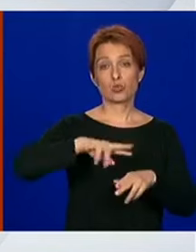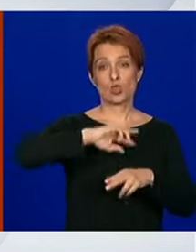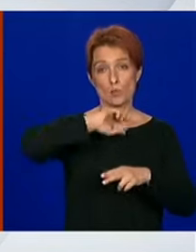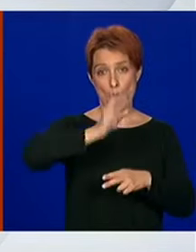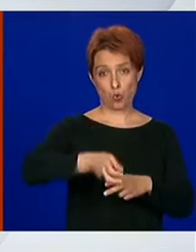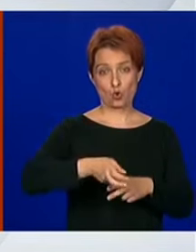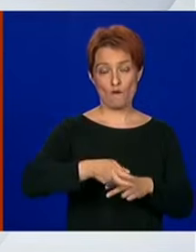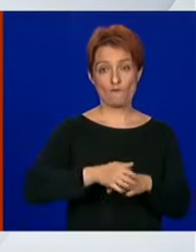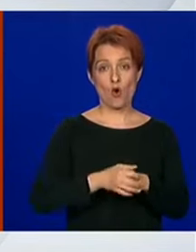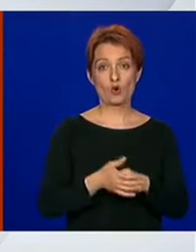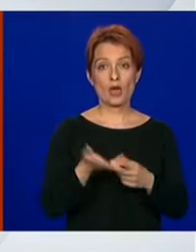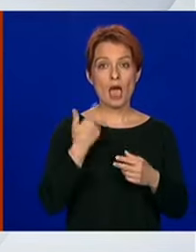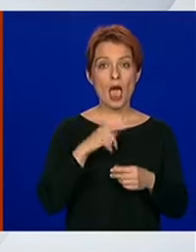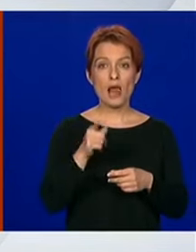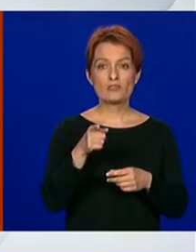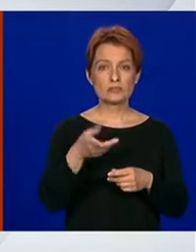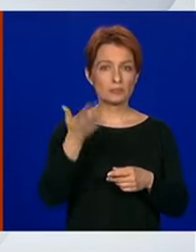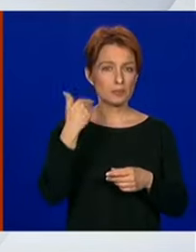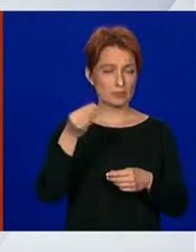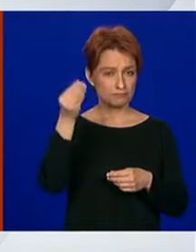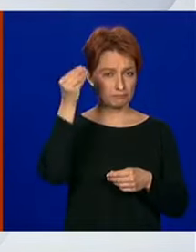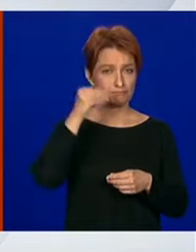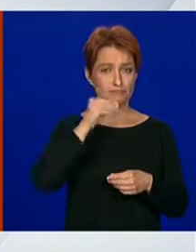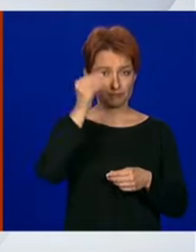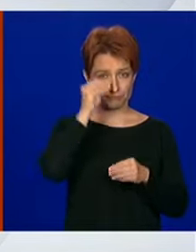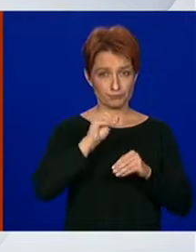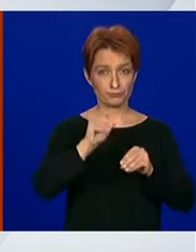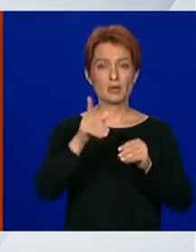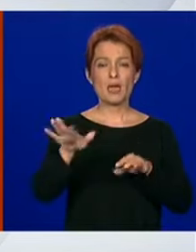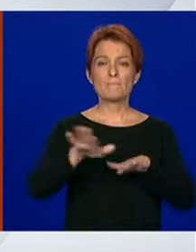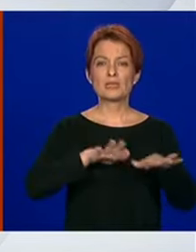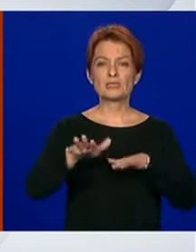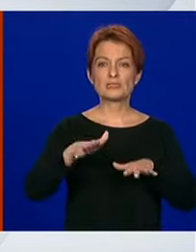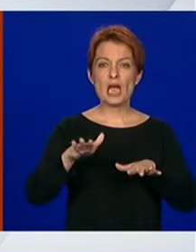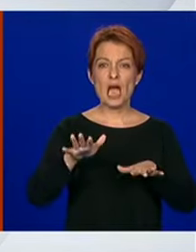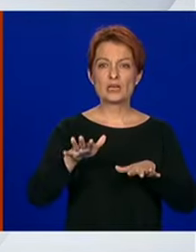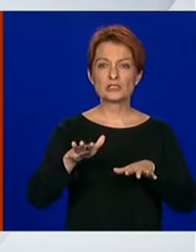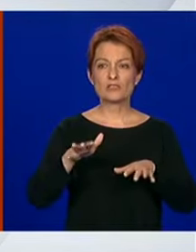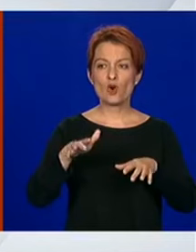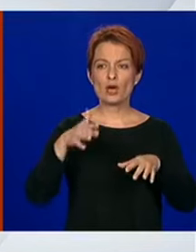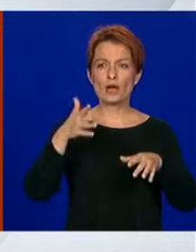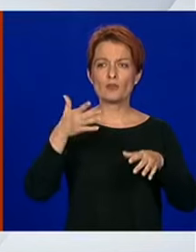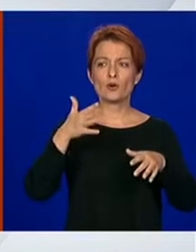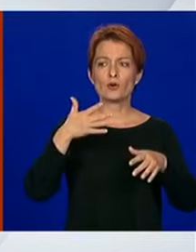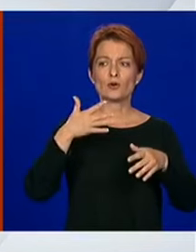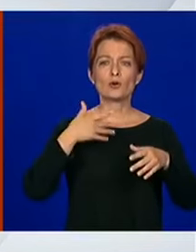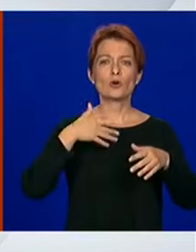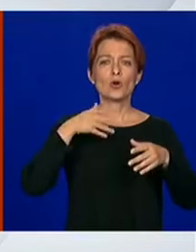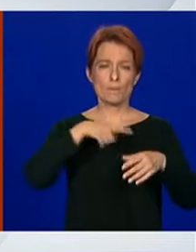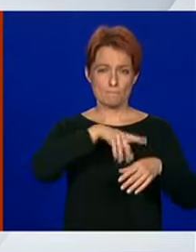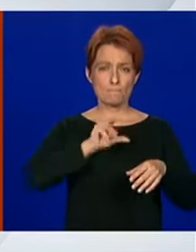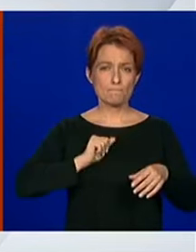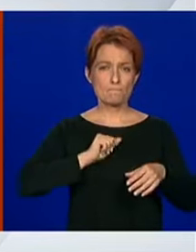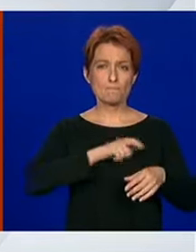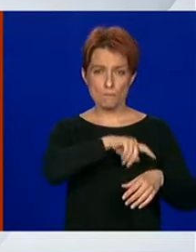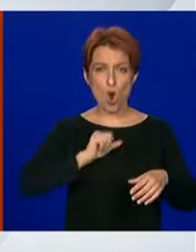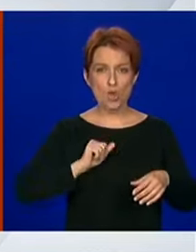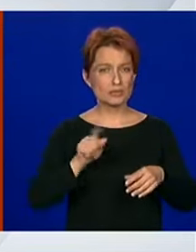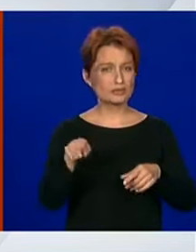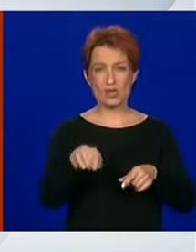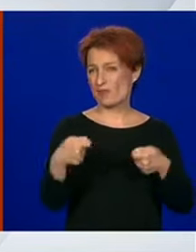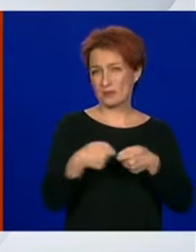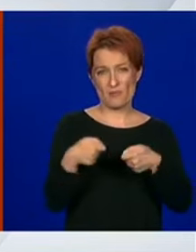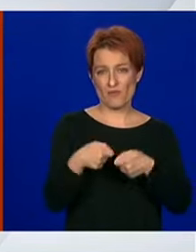A što spomenuli ste naravno i ministarstvo unutarnjih posla to stvarno nije nadležnost ministarstva unutarnjih poslaha.